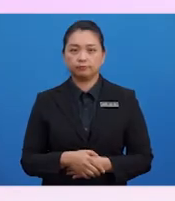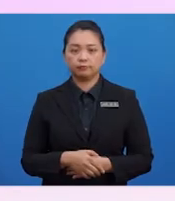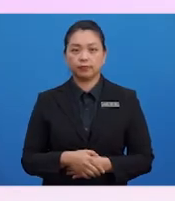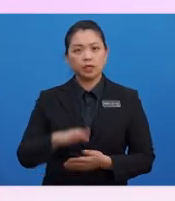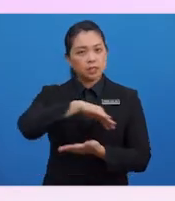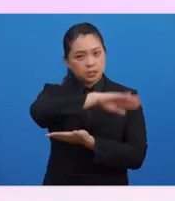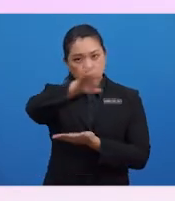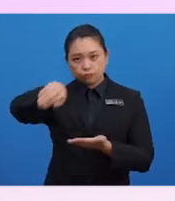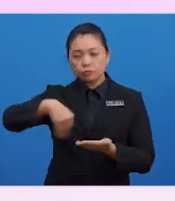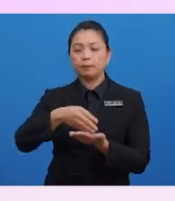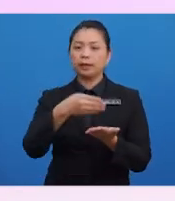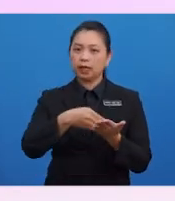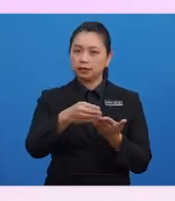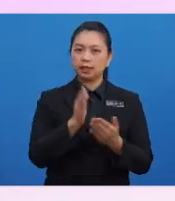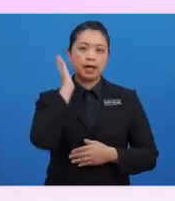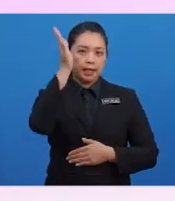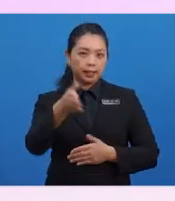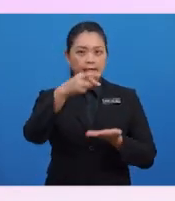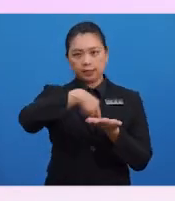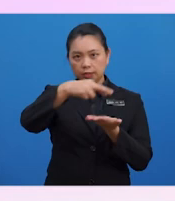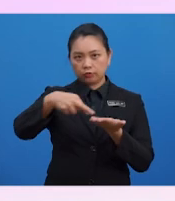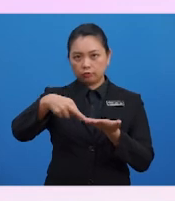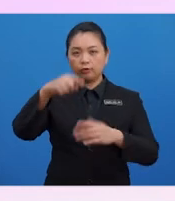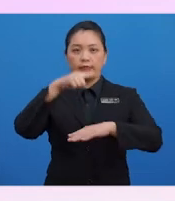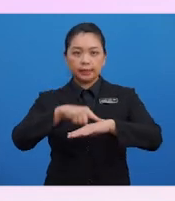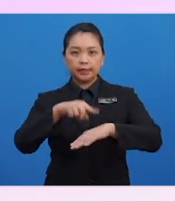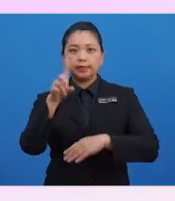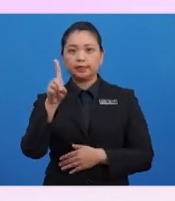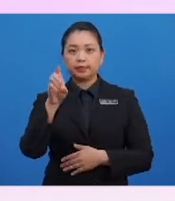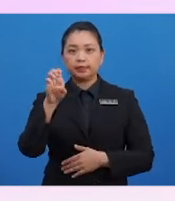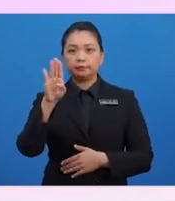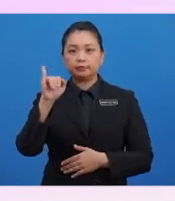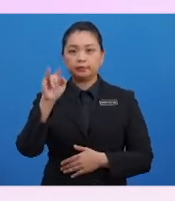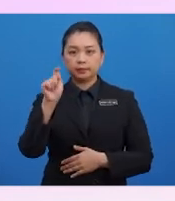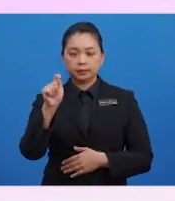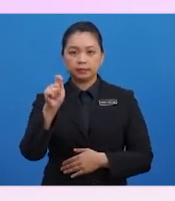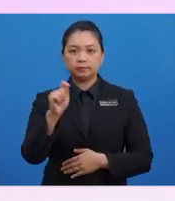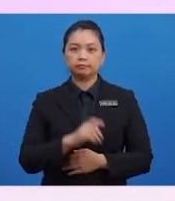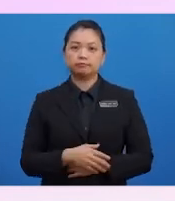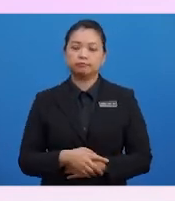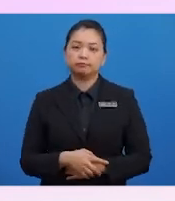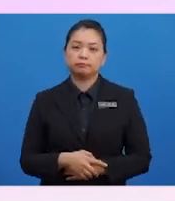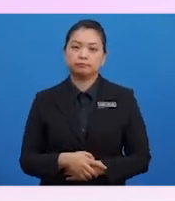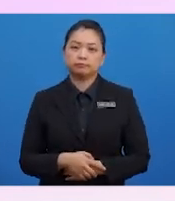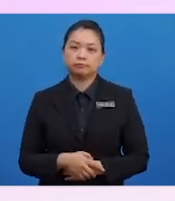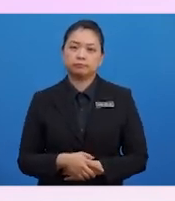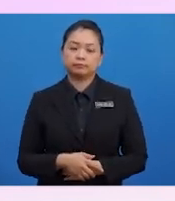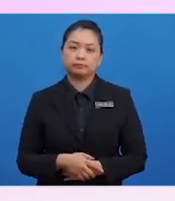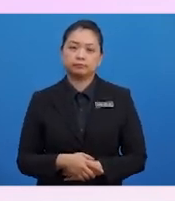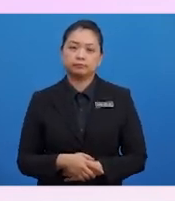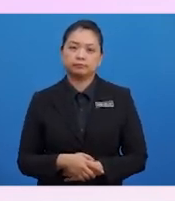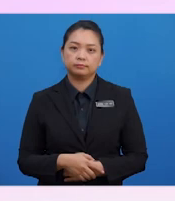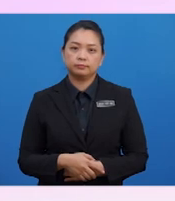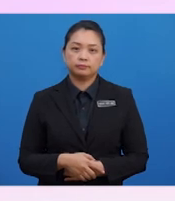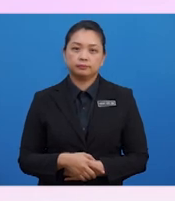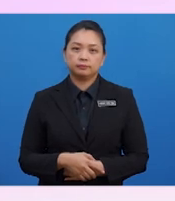Semua belanja akan direkodkan di sebelah debit imbangan duga dan imbangan duga terselaras.